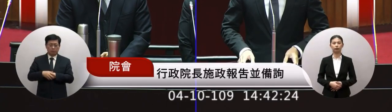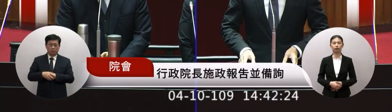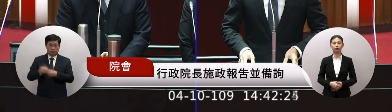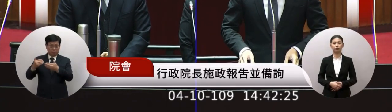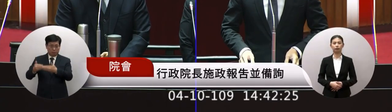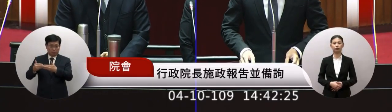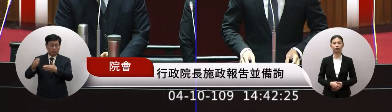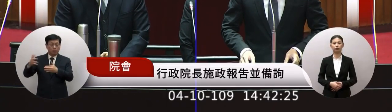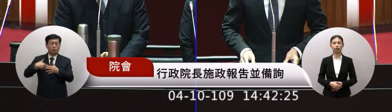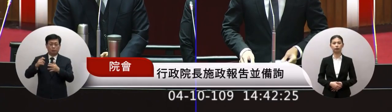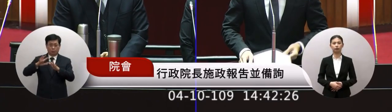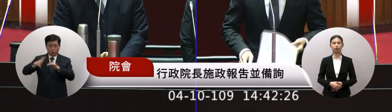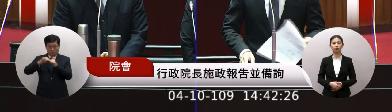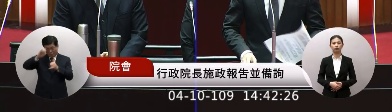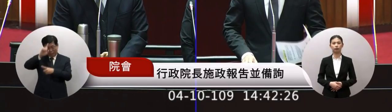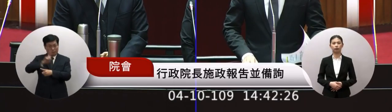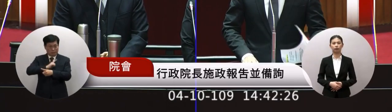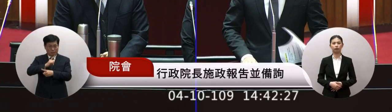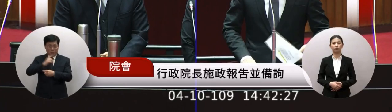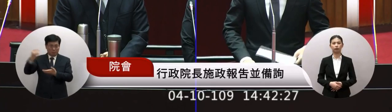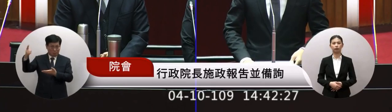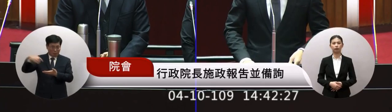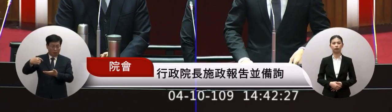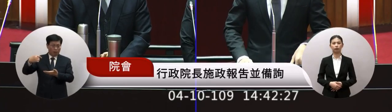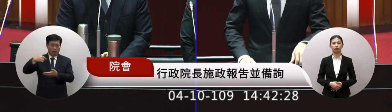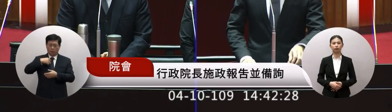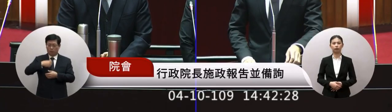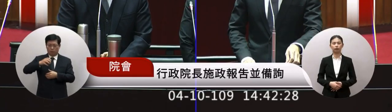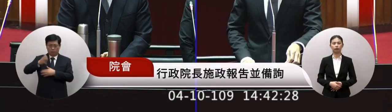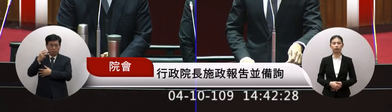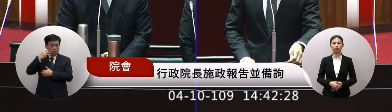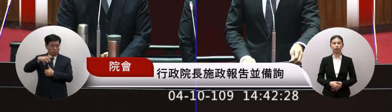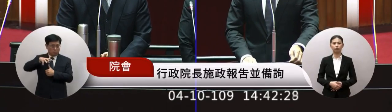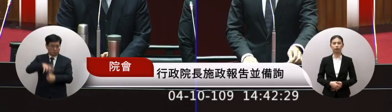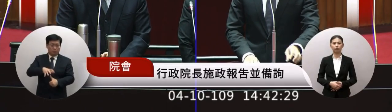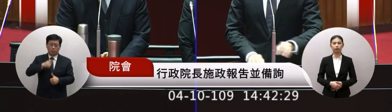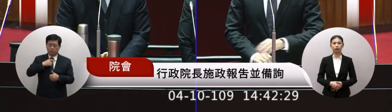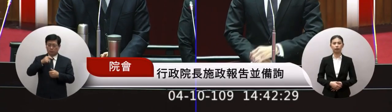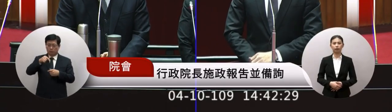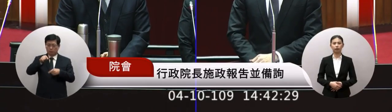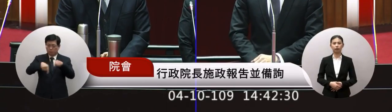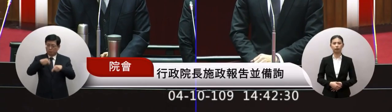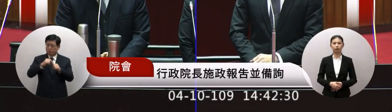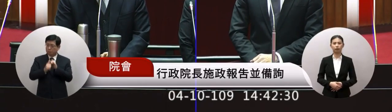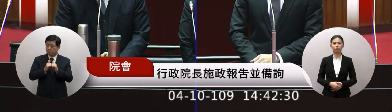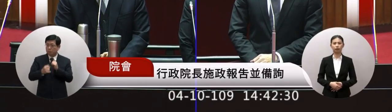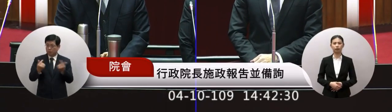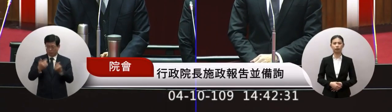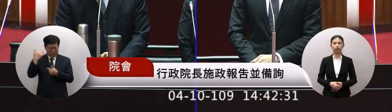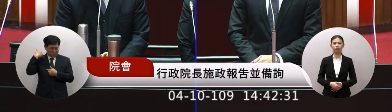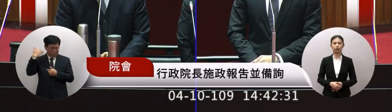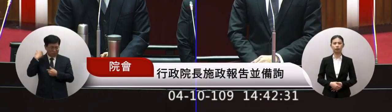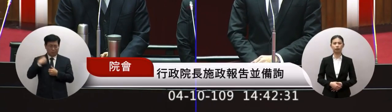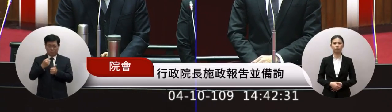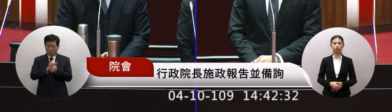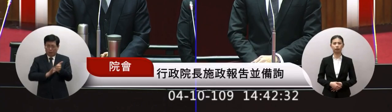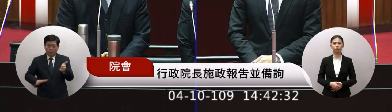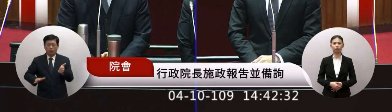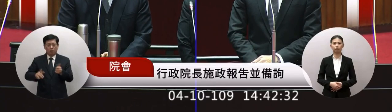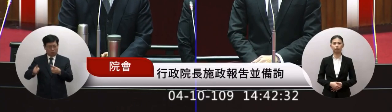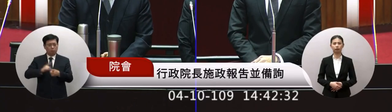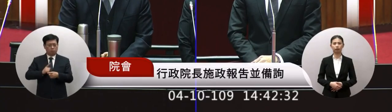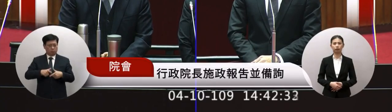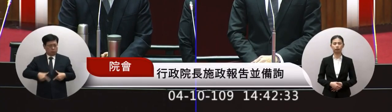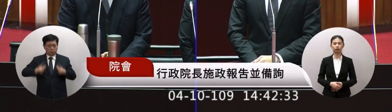中國國民黨一黨獨大用政治在國家補充來去佩生的時代人跟健